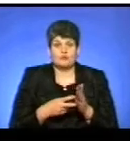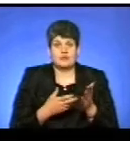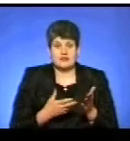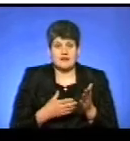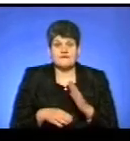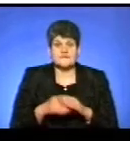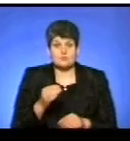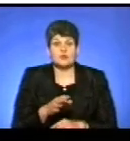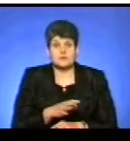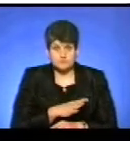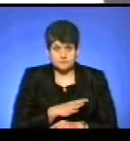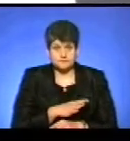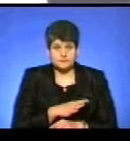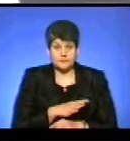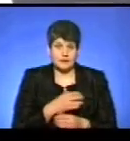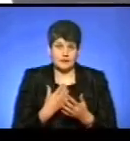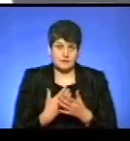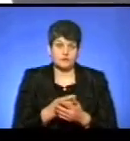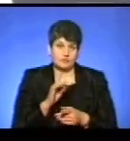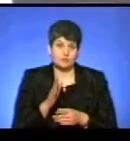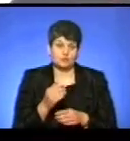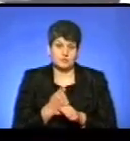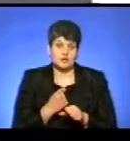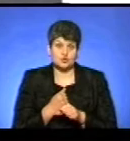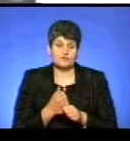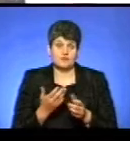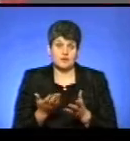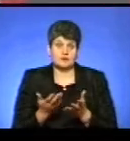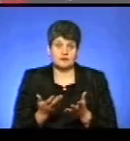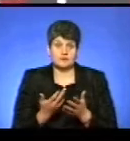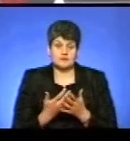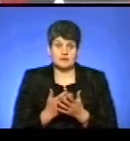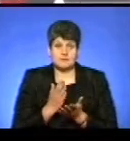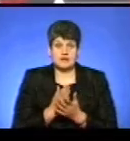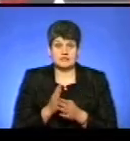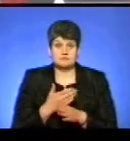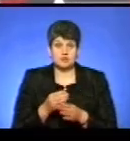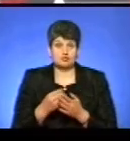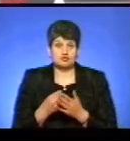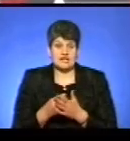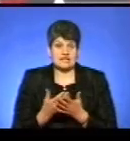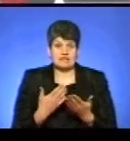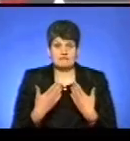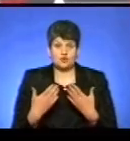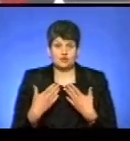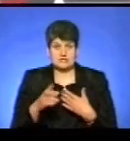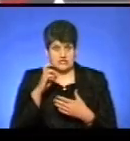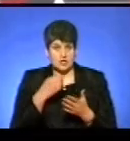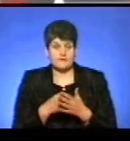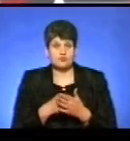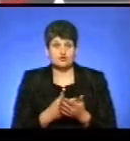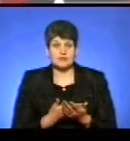вибори відбулися і вона, напевно, буде працювати, функціонувати і мати міжбюджетні відносини, напевно, з державним бюджетом?